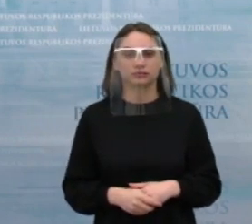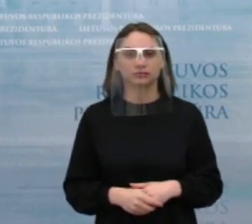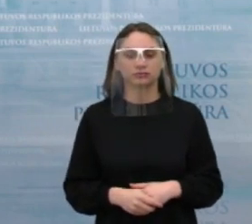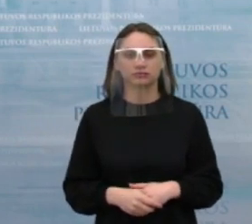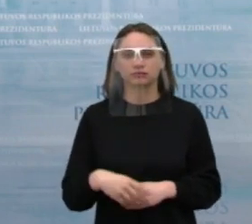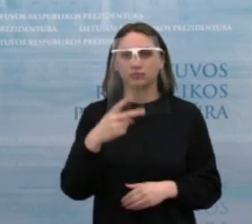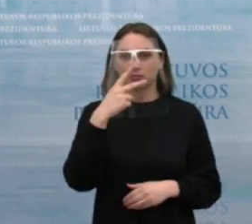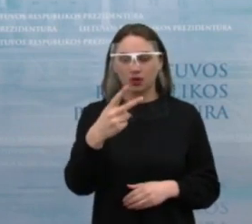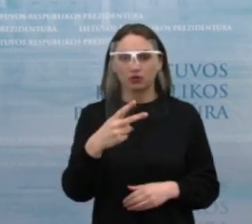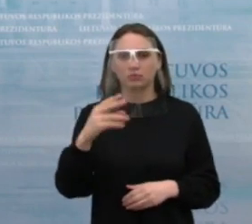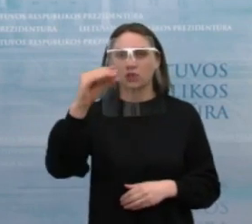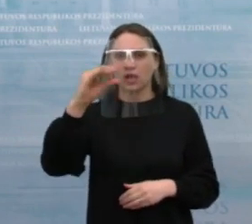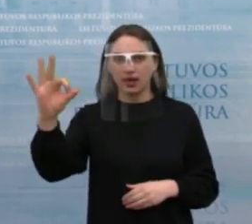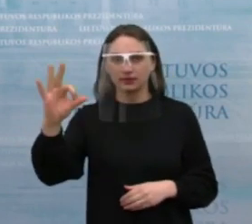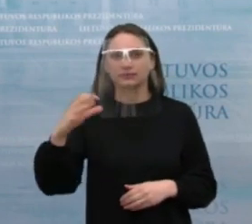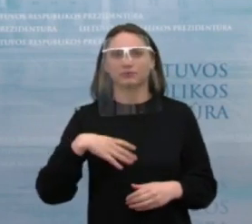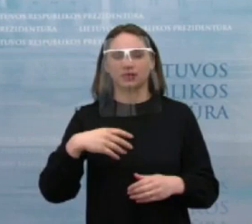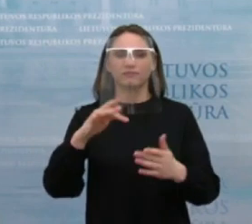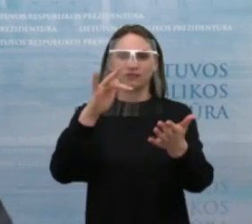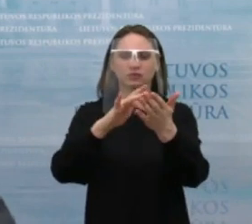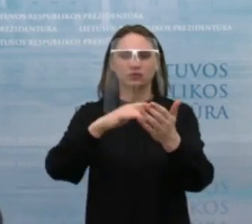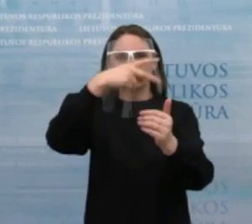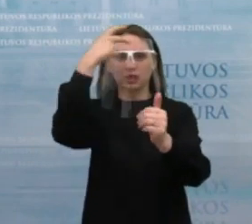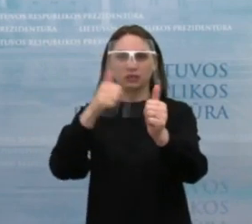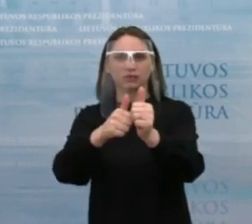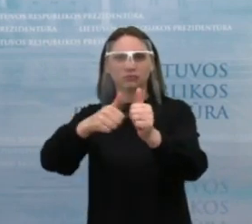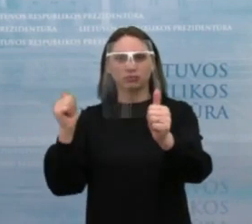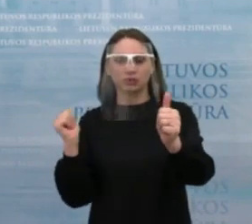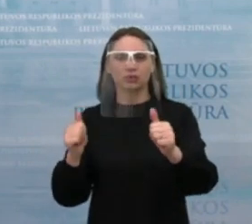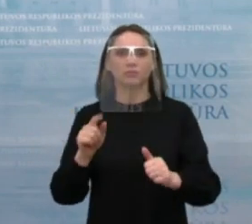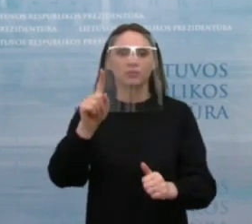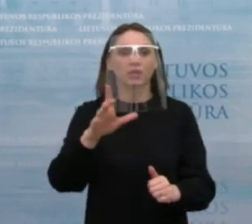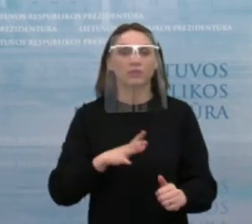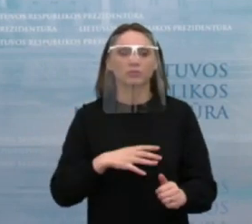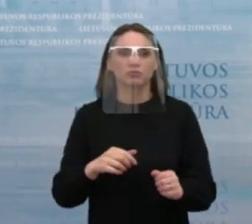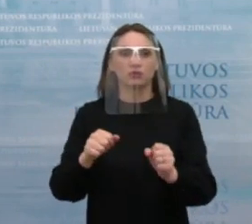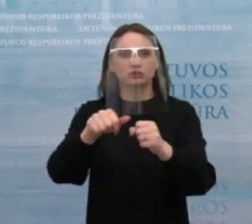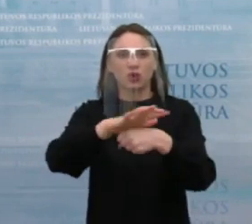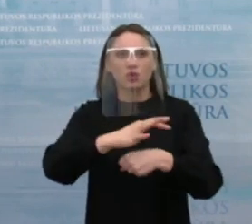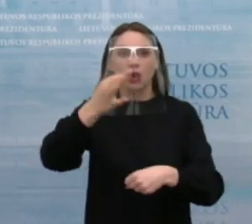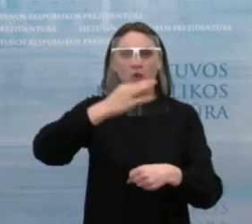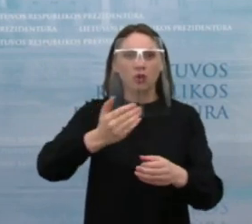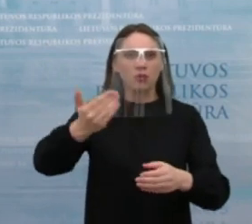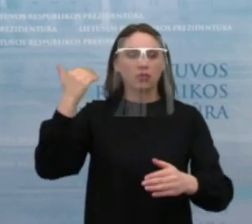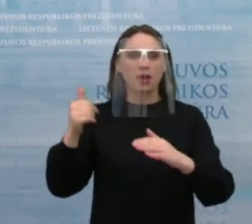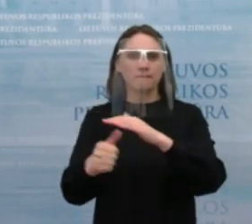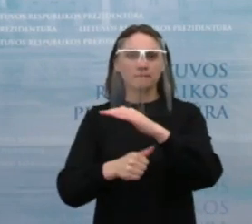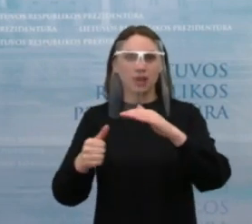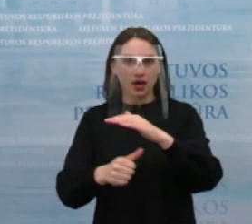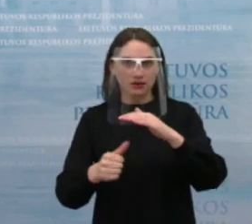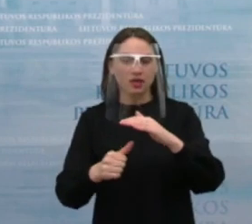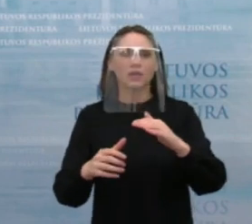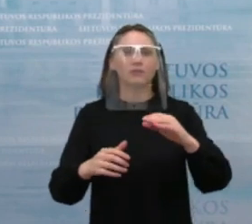atsiliekame nuo ES šalių vidurkio, nors prieš pandemiją nedarbo lygis Lietuvoje buvo šiek tiek mažesnis negu